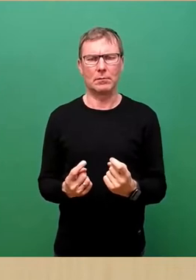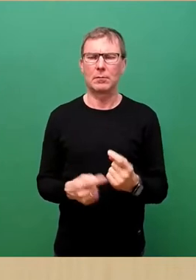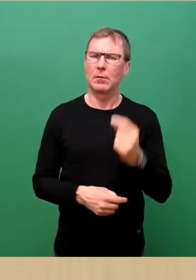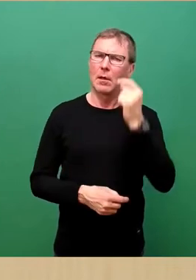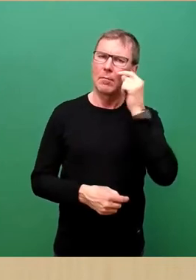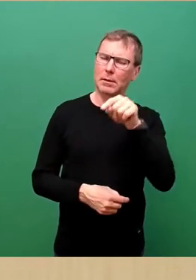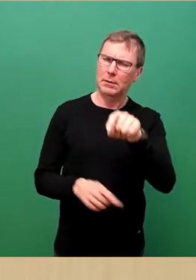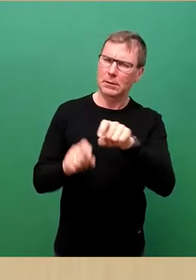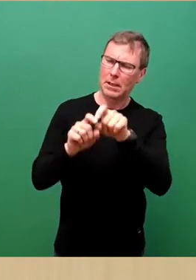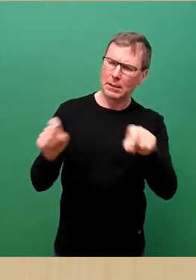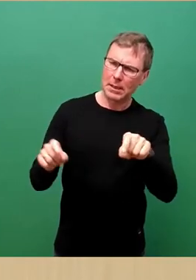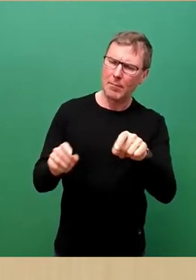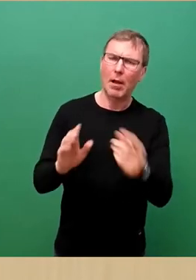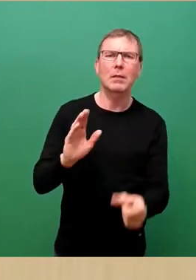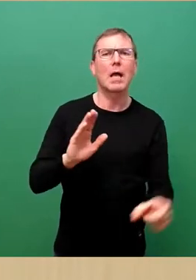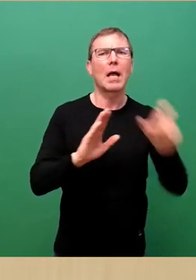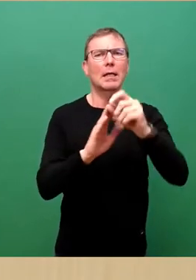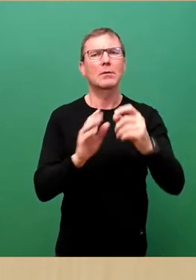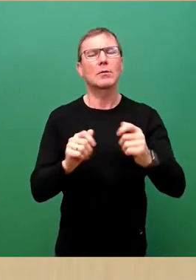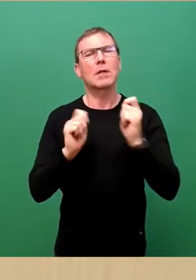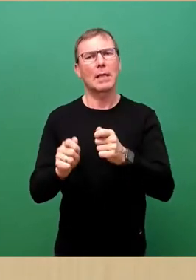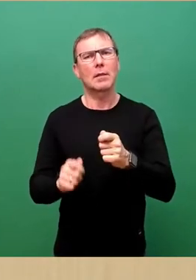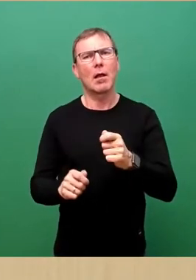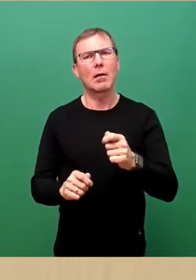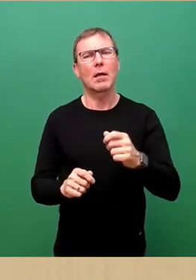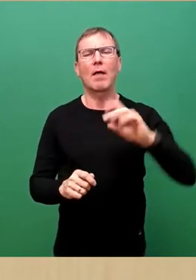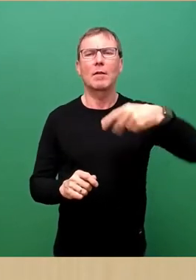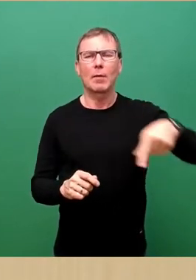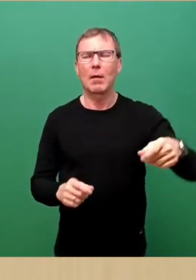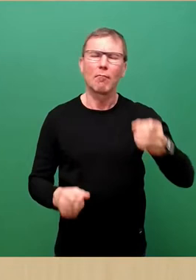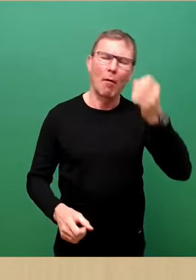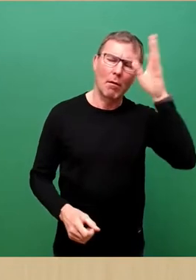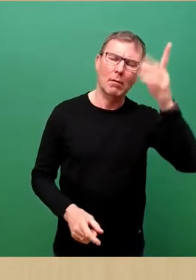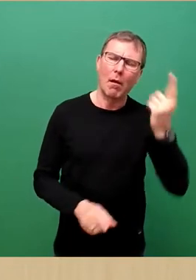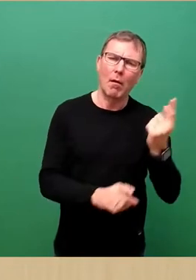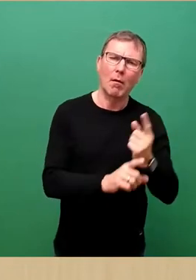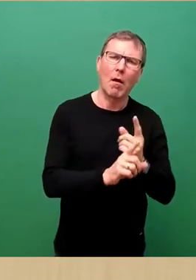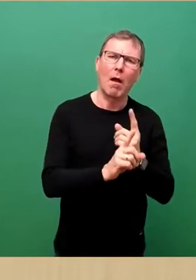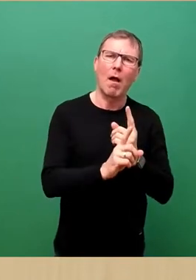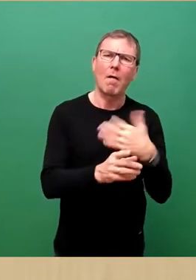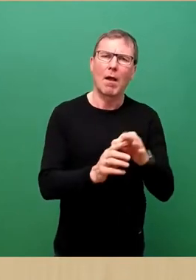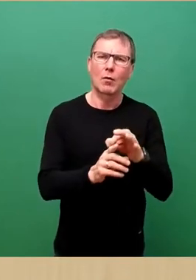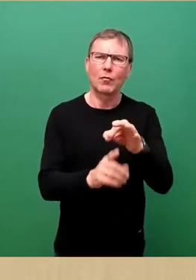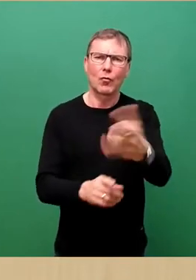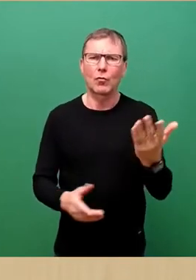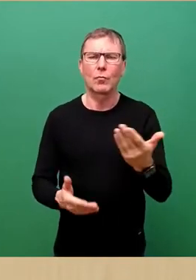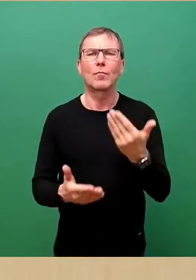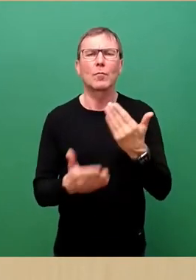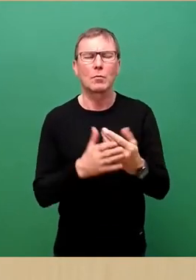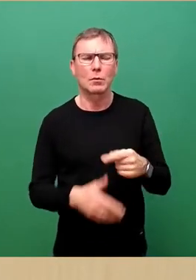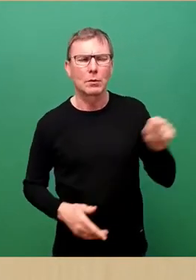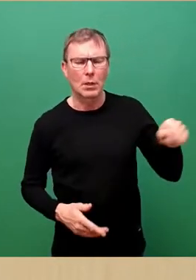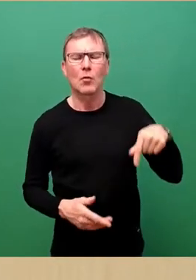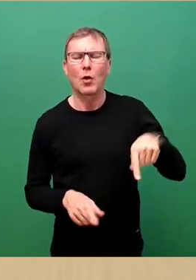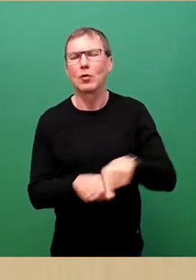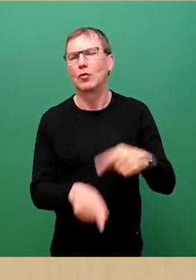ist der Ergänzungsantrag der FDP die logische Konsequenz und die logische Fortsetzung dieses Punktes. Und deswegen werden wir diesem dann heute hier in der